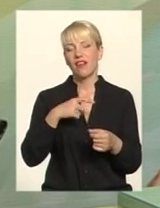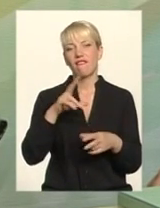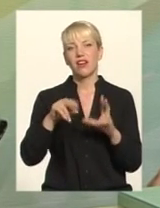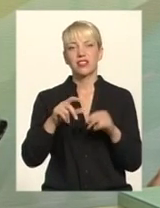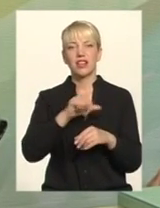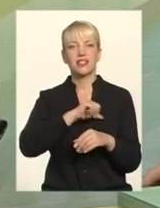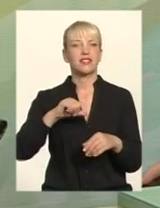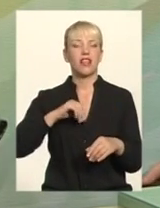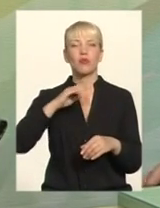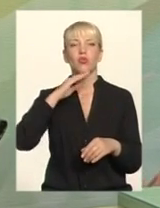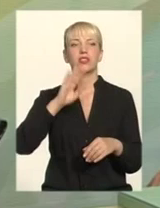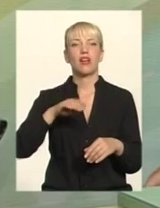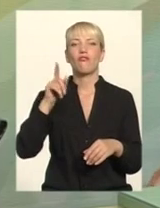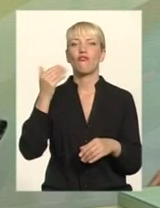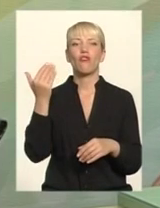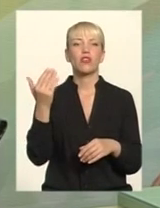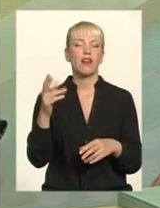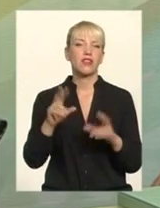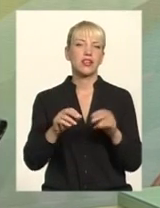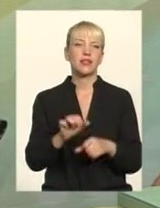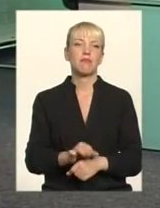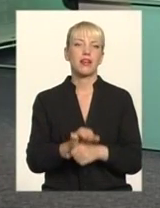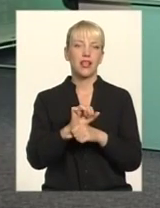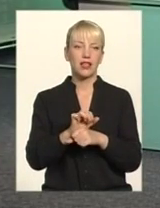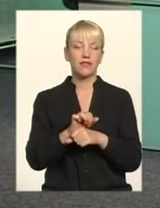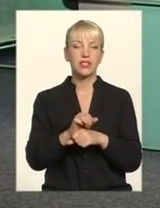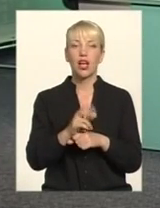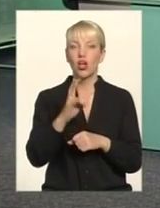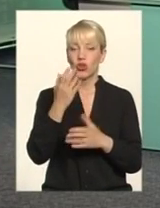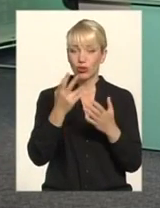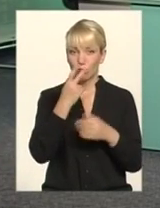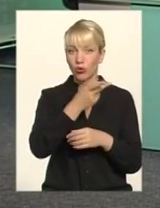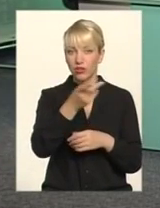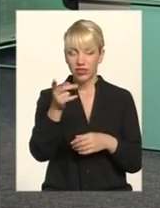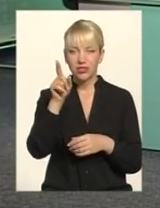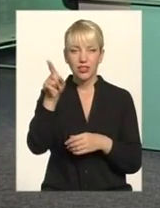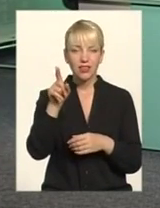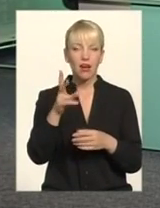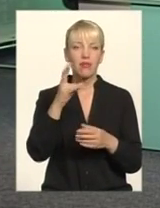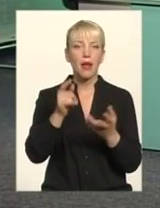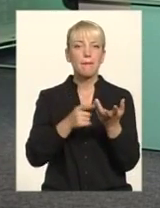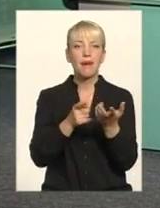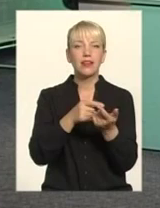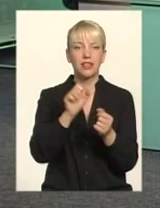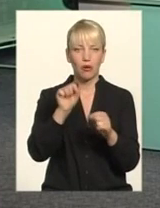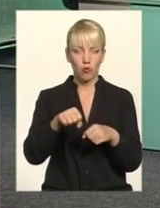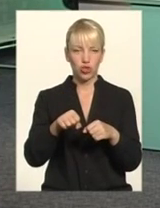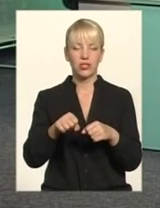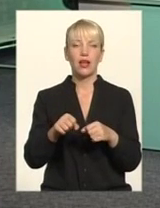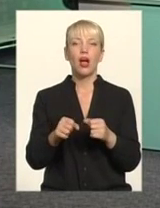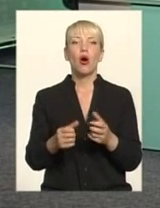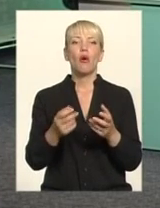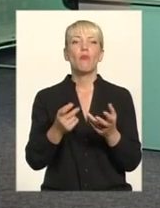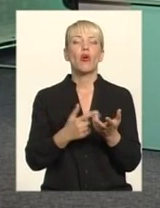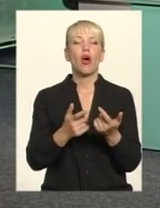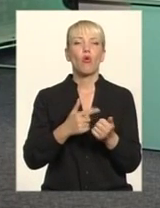Вона самодостатня, вона майданівська, хоча якщо подивитися, то там на пальцях майданівці можна перерахувати А всі решта сиділи в засаді, а сьогодні зайняли